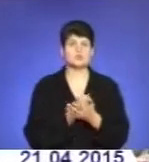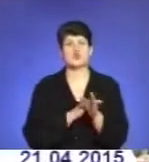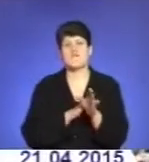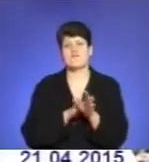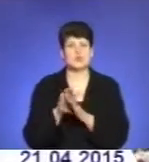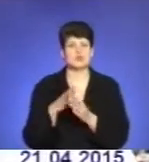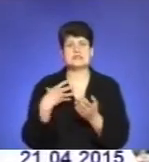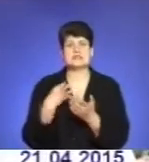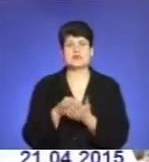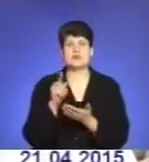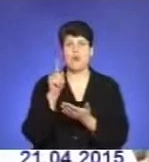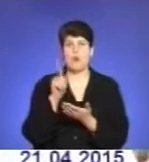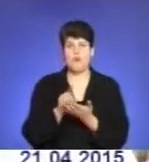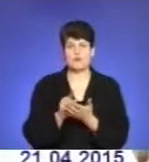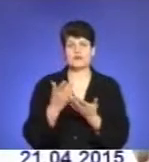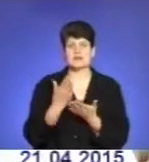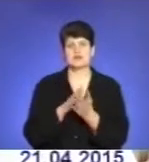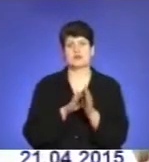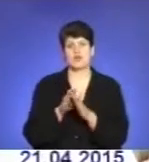оборозок, який вони там, власне кажучи, виконують.